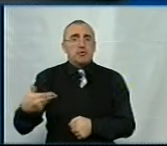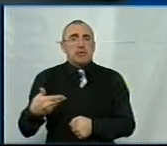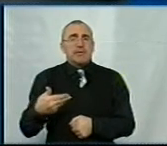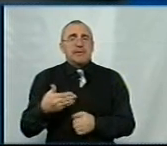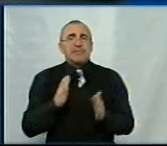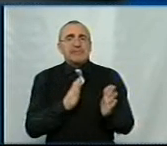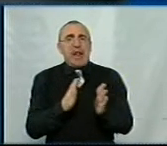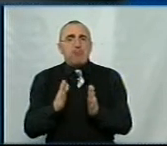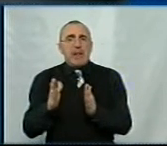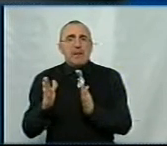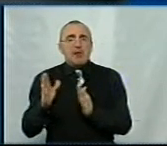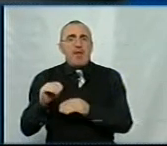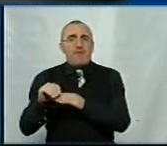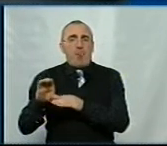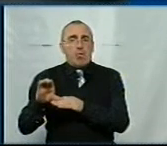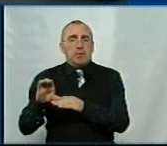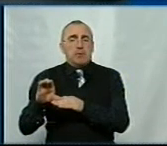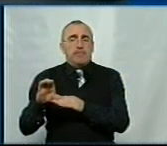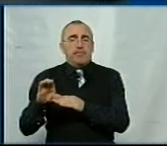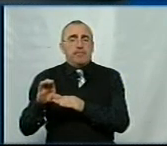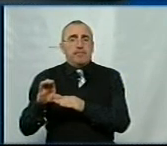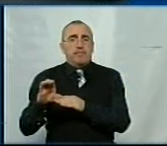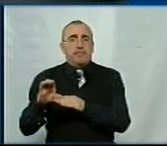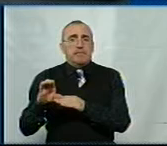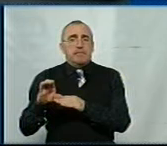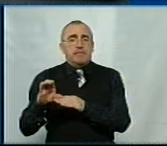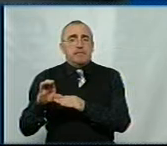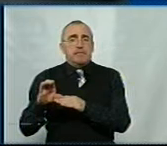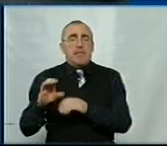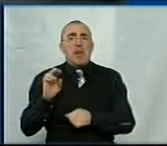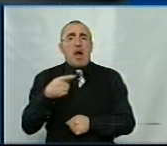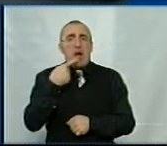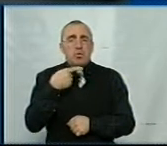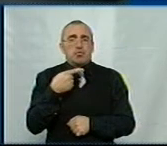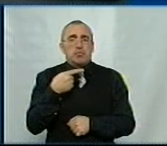стабілізаційний фонд. І, як кажуть,